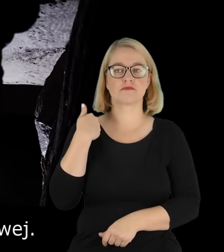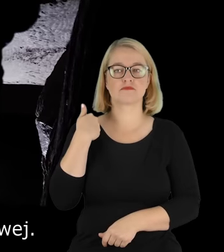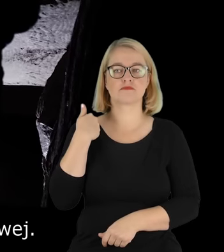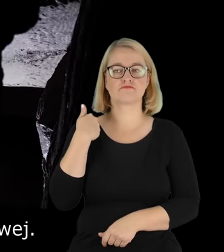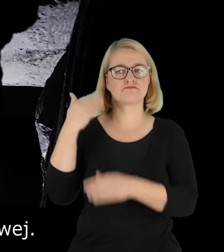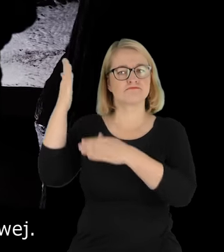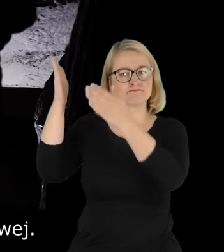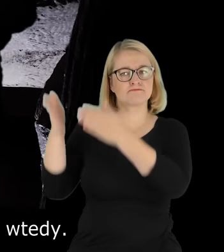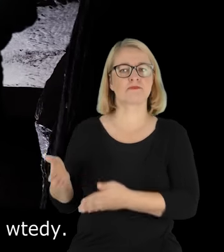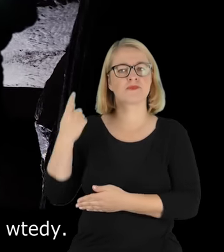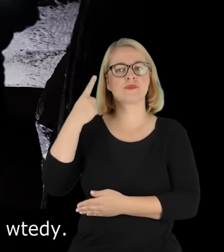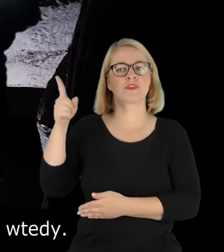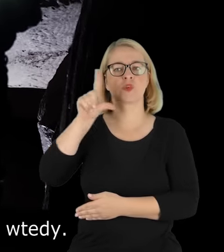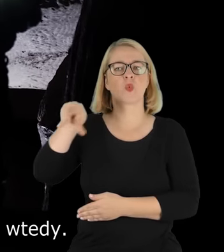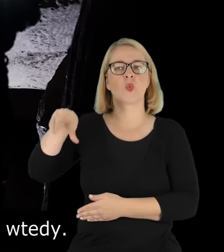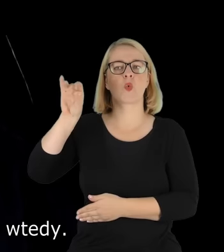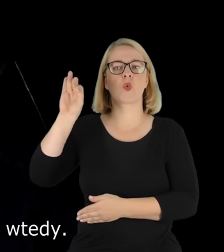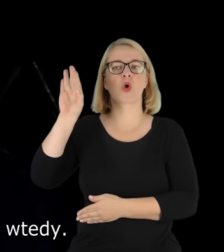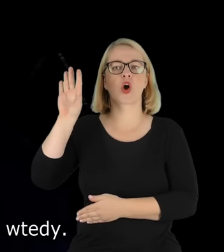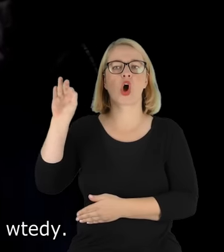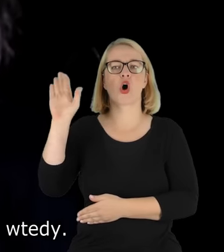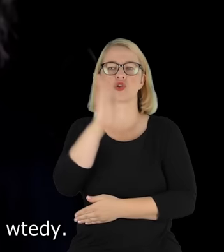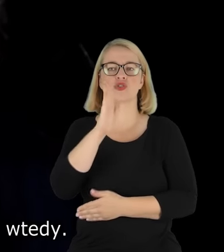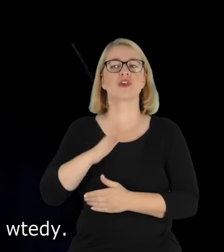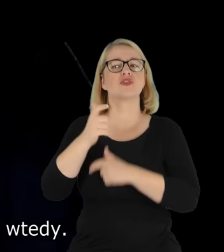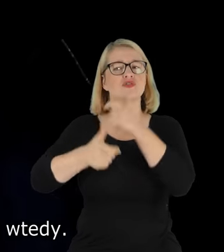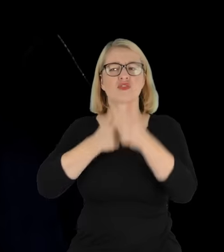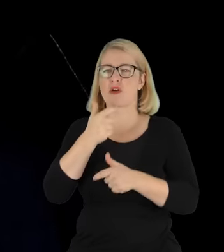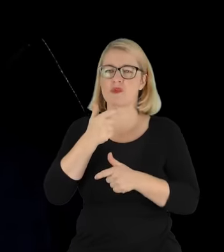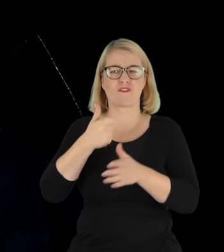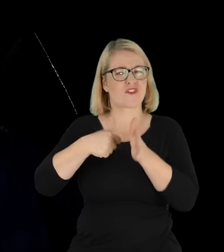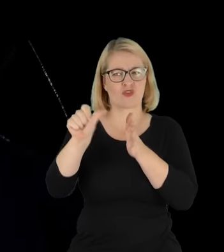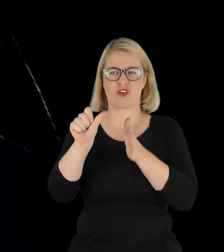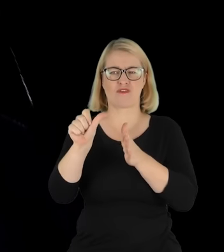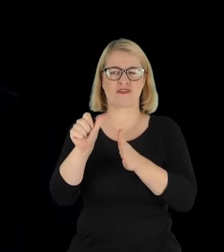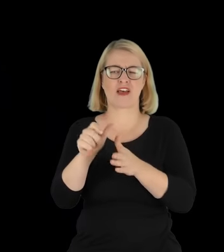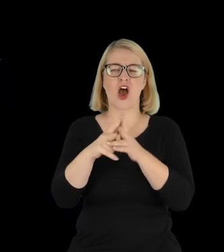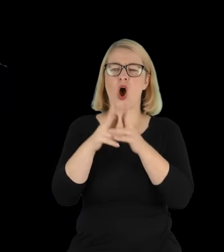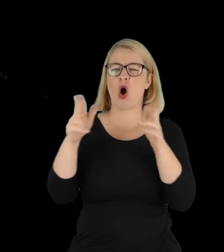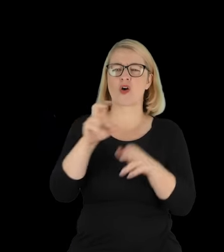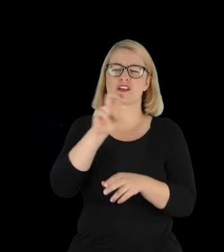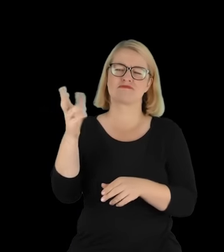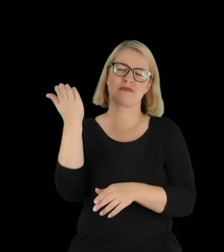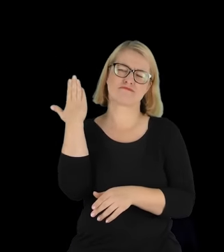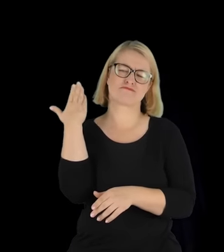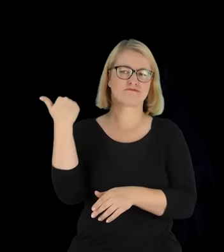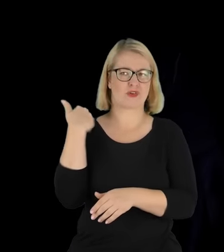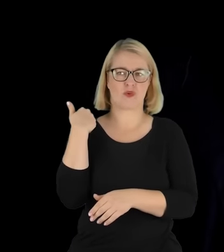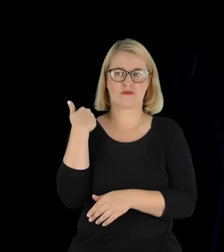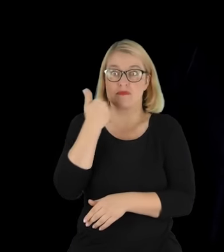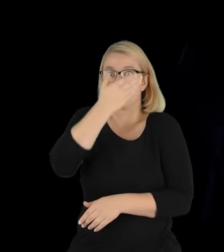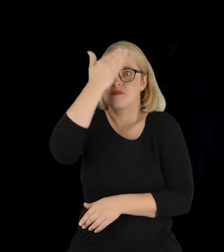niemożliwej, po prostu niemożliwej na takie warunki wtedy. Jak on to zrobił, to jest tak jak ten górnik zresztą powiedział,